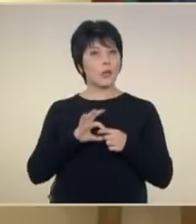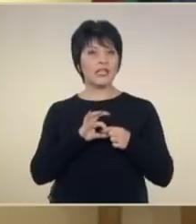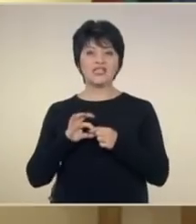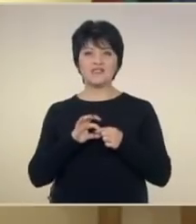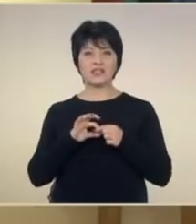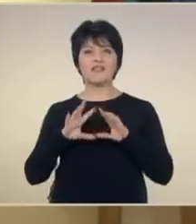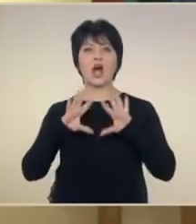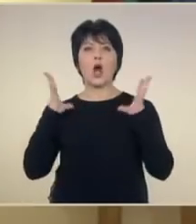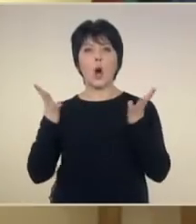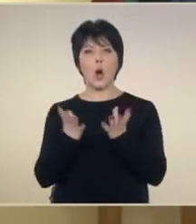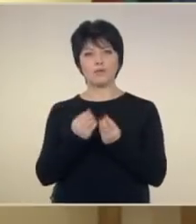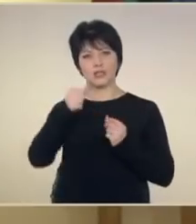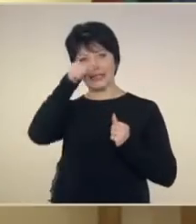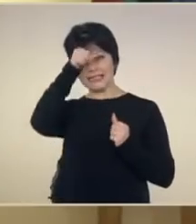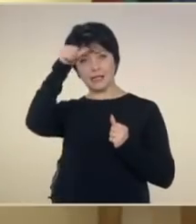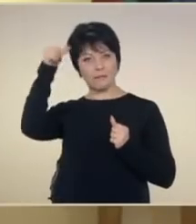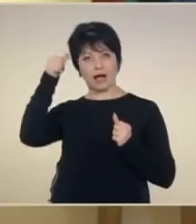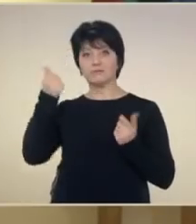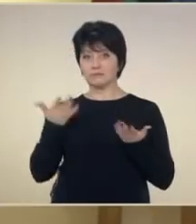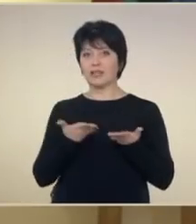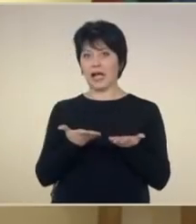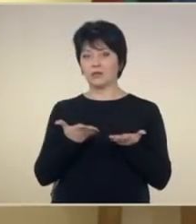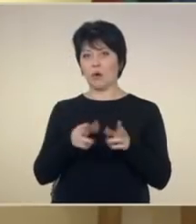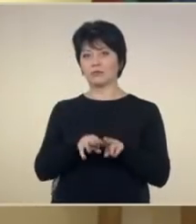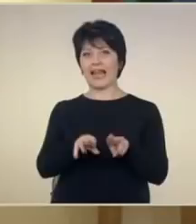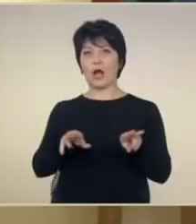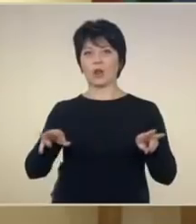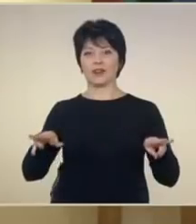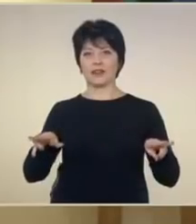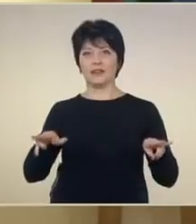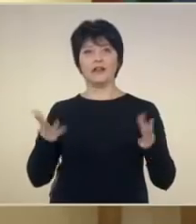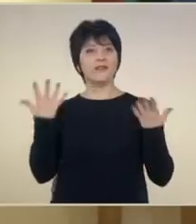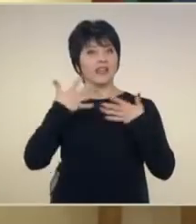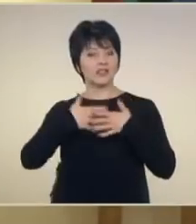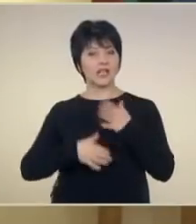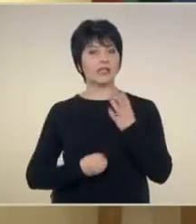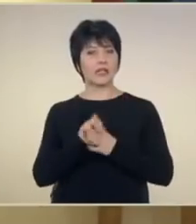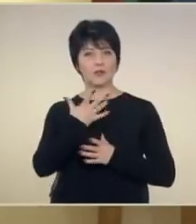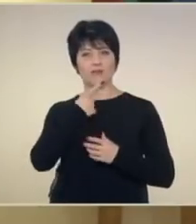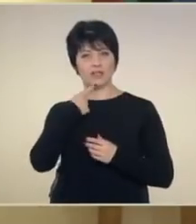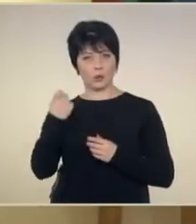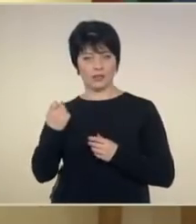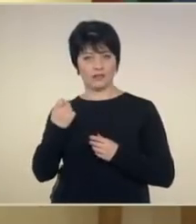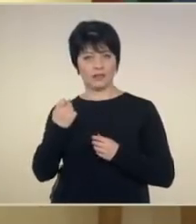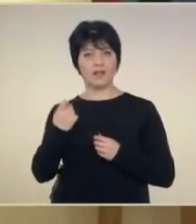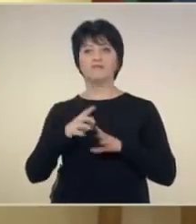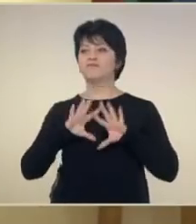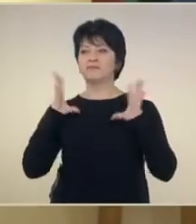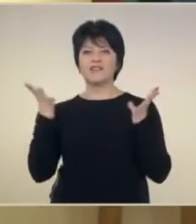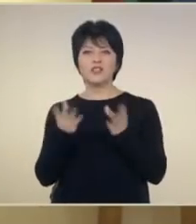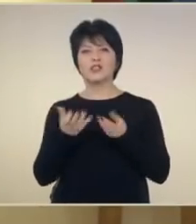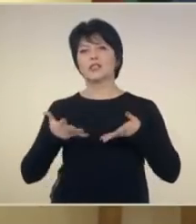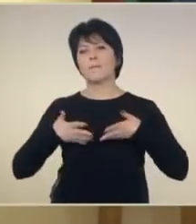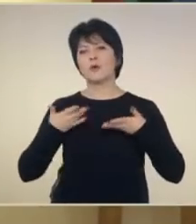общата ни съдба като народ. В навечерято на новата година всички се